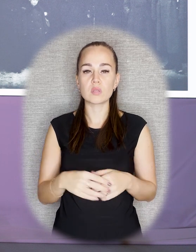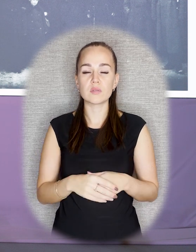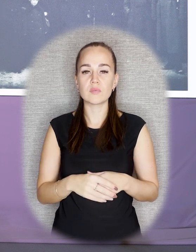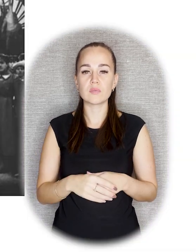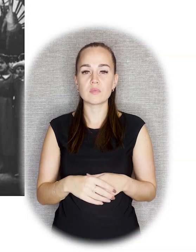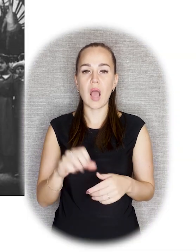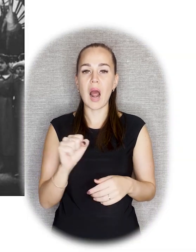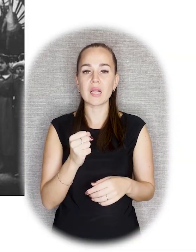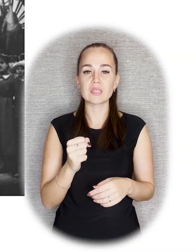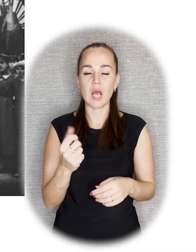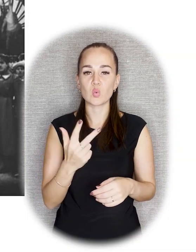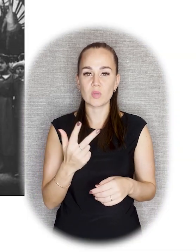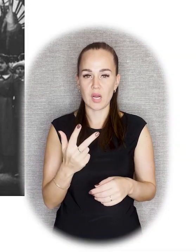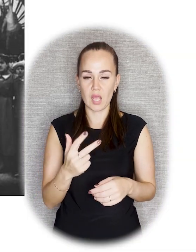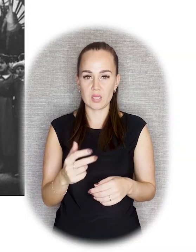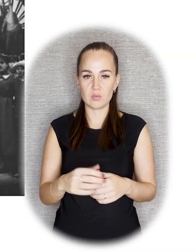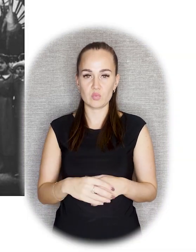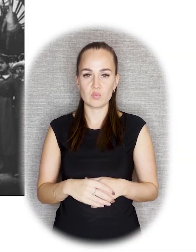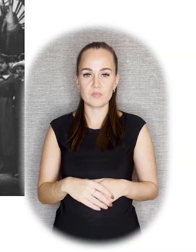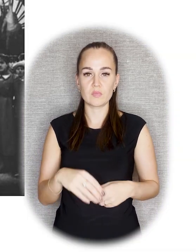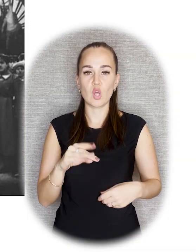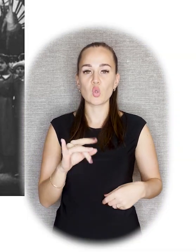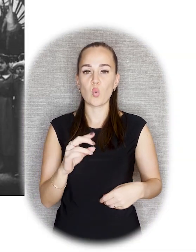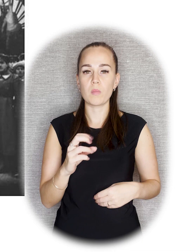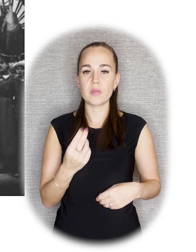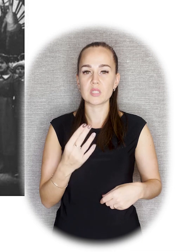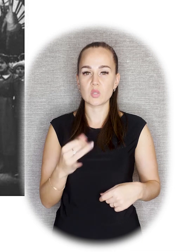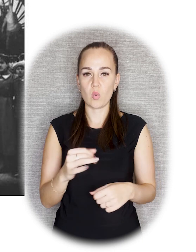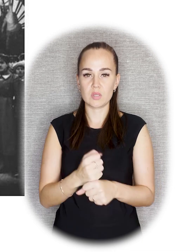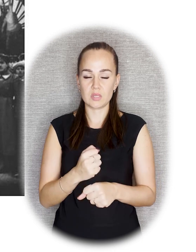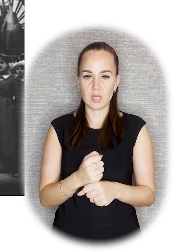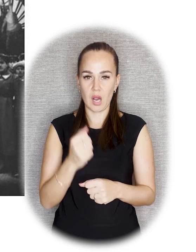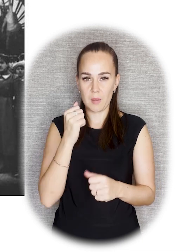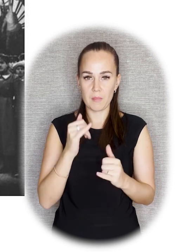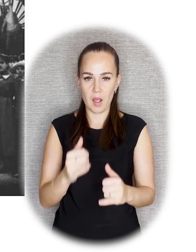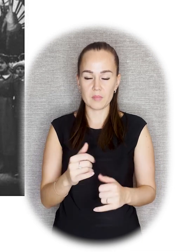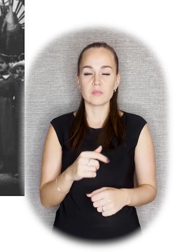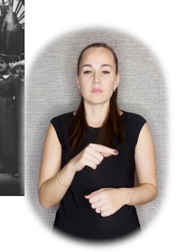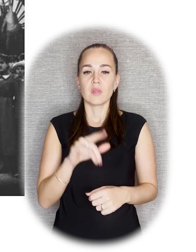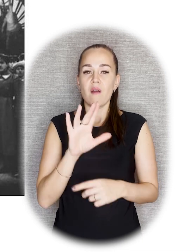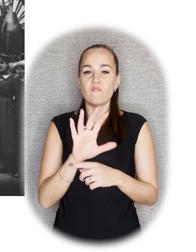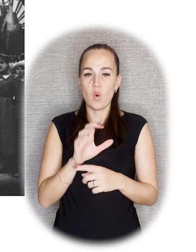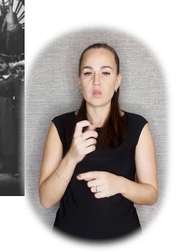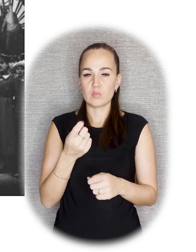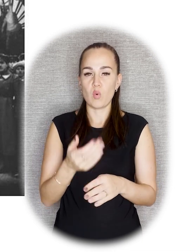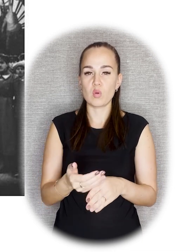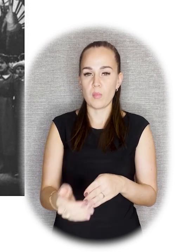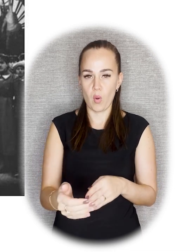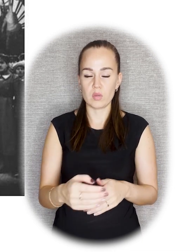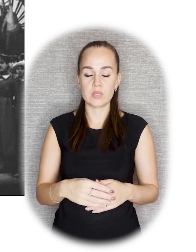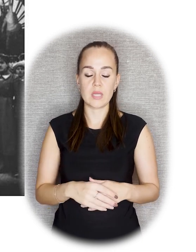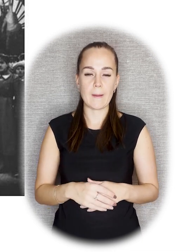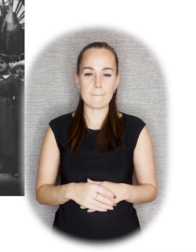получается, памятнику Александру Третьему, работы Павла Трубецкого. Сразу скажу, что фотография более поздняя.